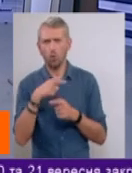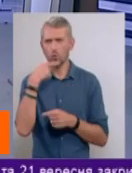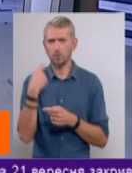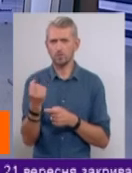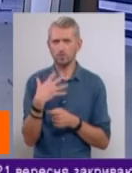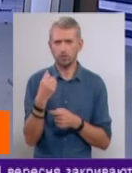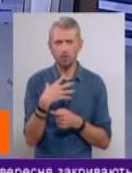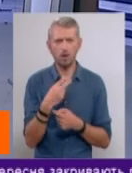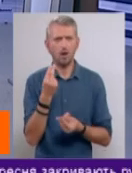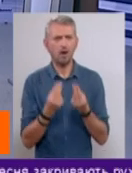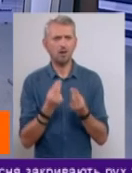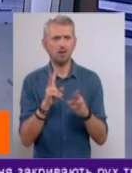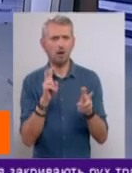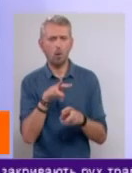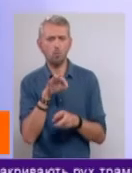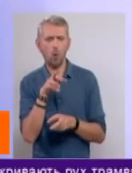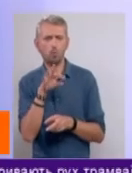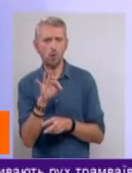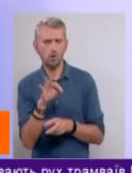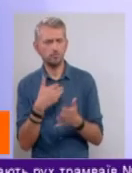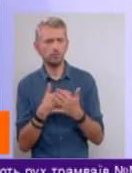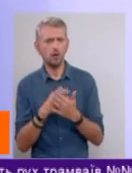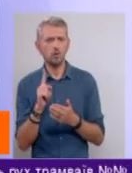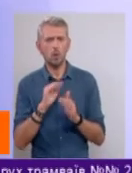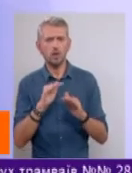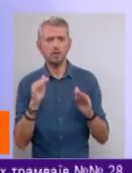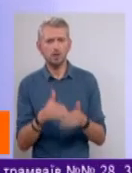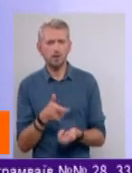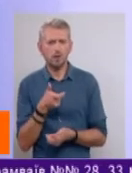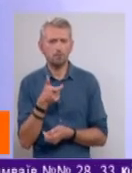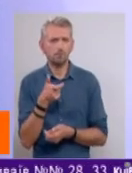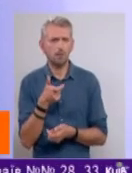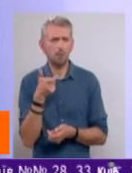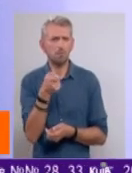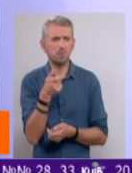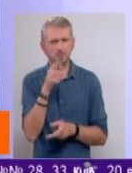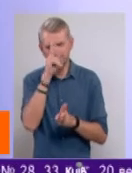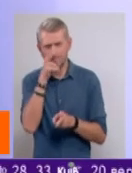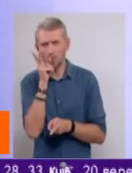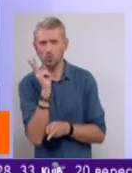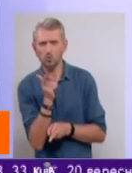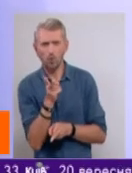гра Момо, здається, стосовно того, що дітям пишуть якісь там віртуальні персонажі, починають їх